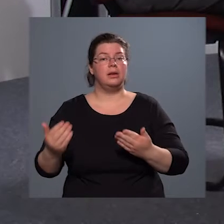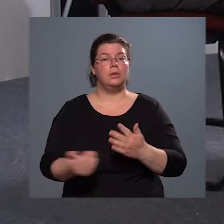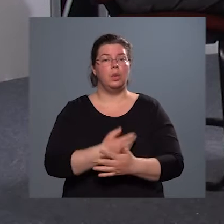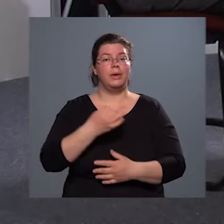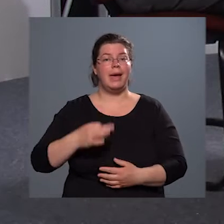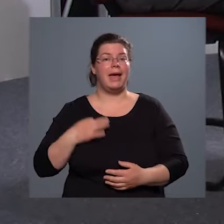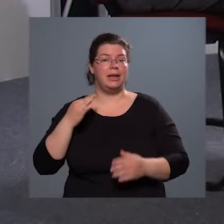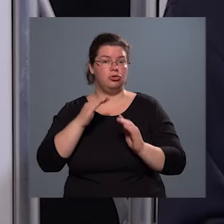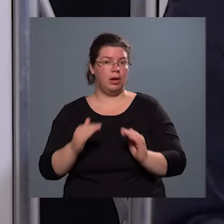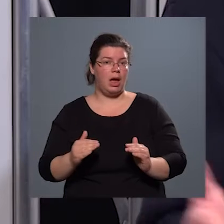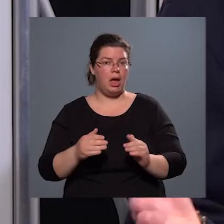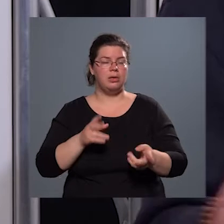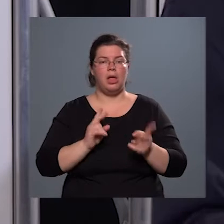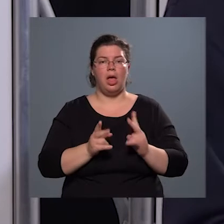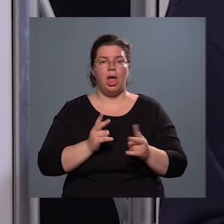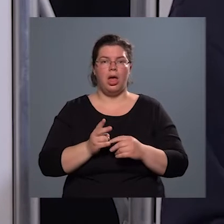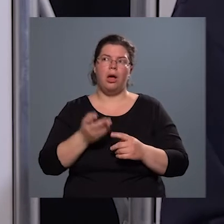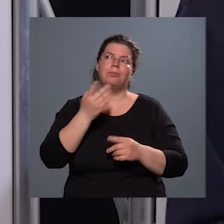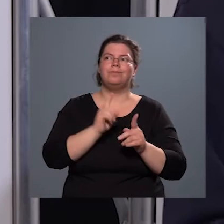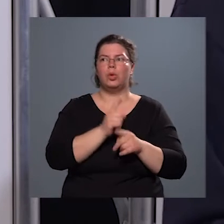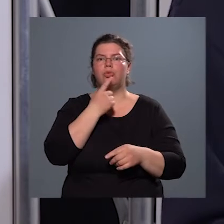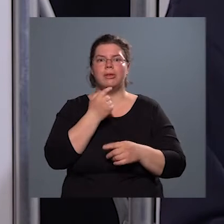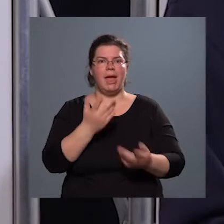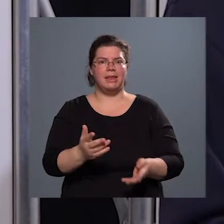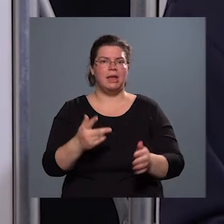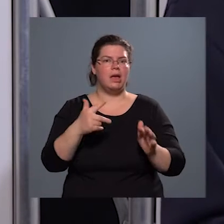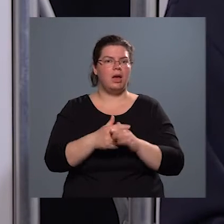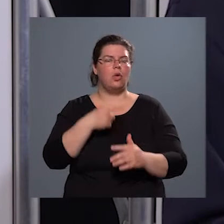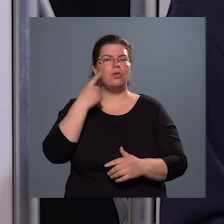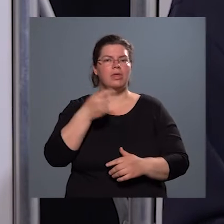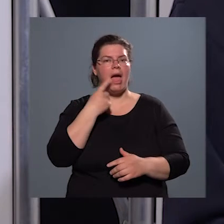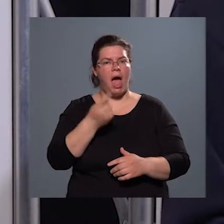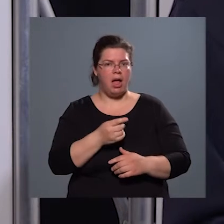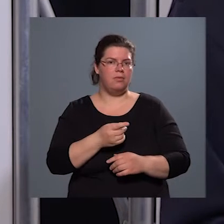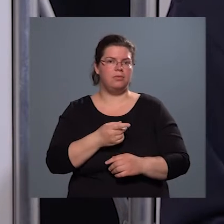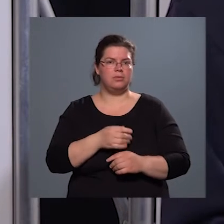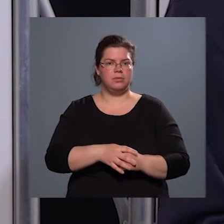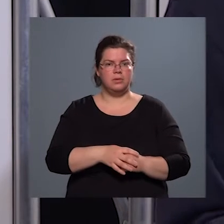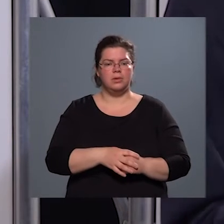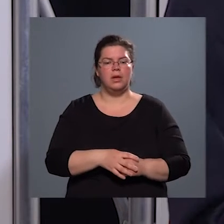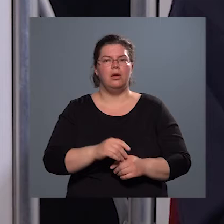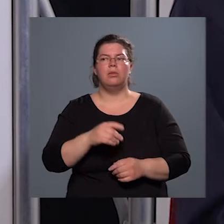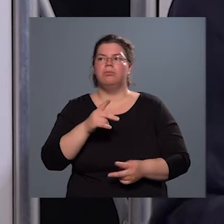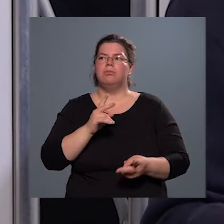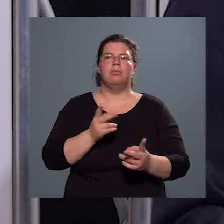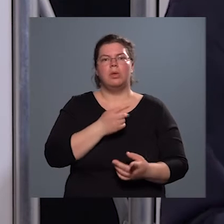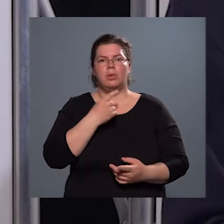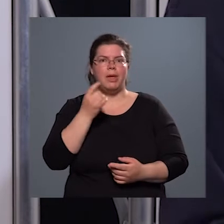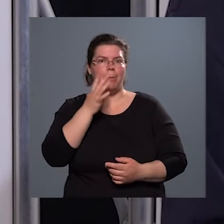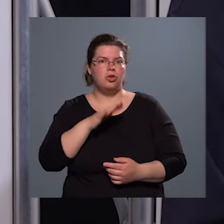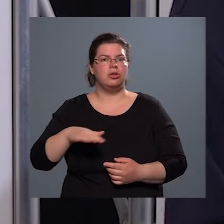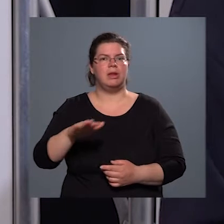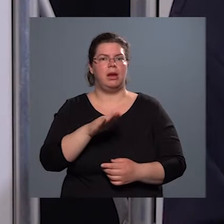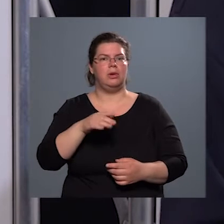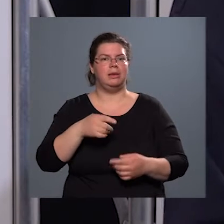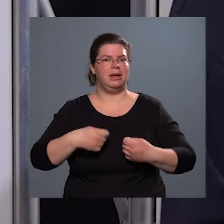egészségháza, hogy ha úgy tetszik, a köznyelv emlegeti a Bajcsi területén